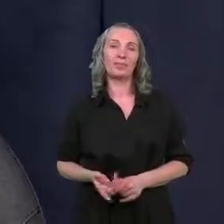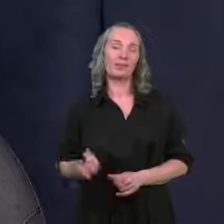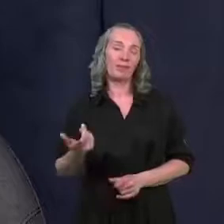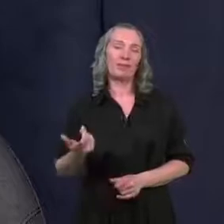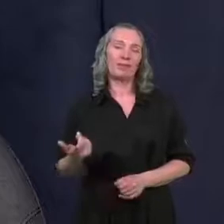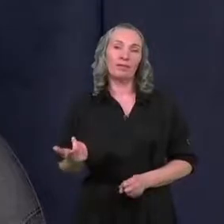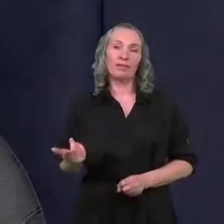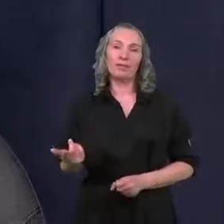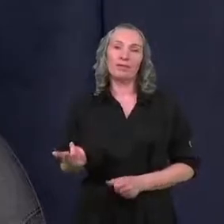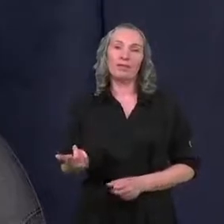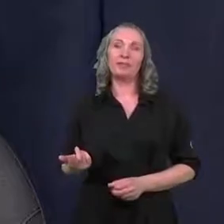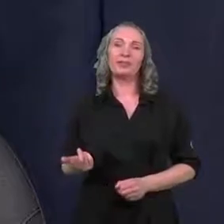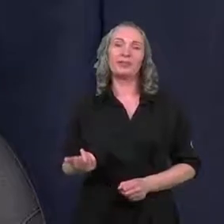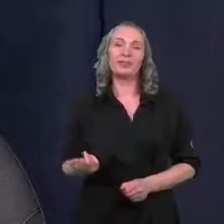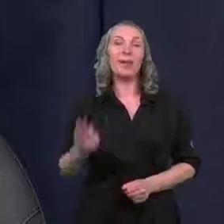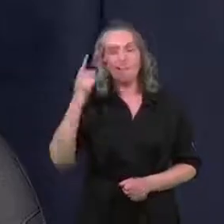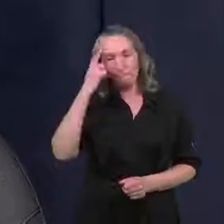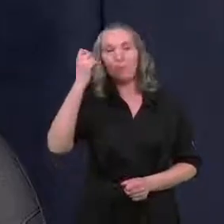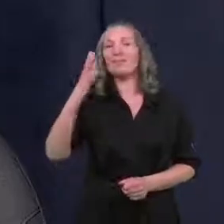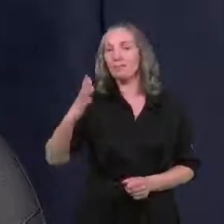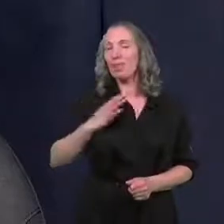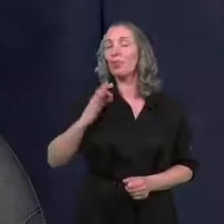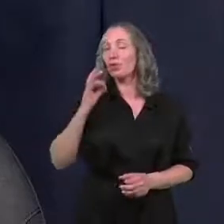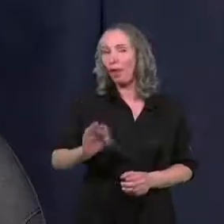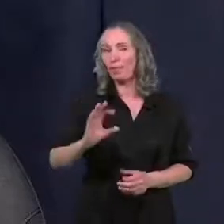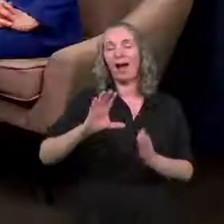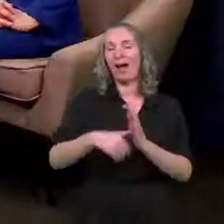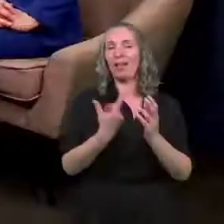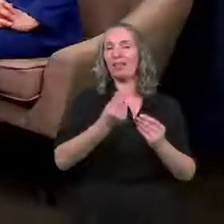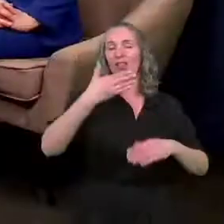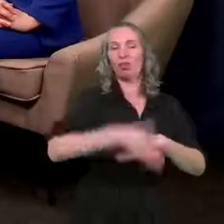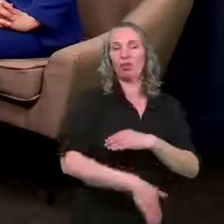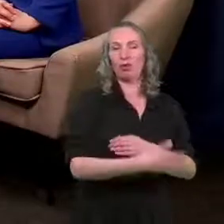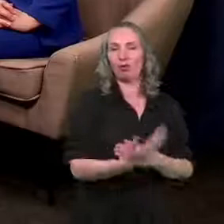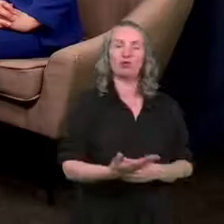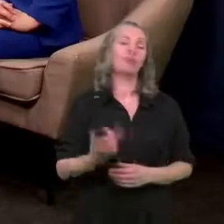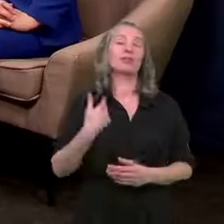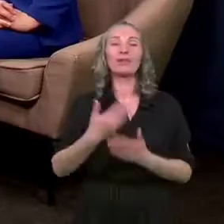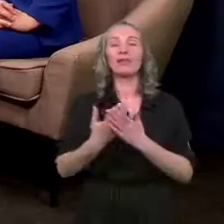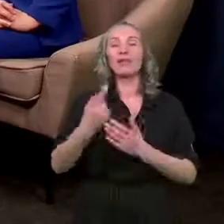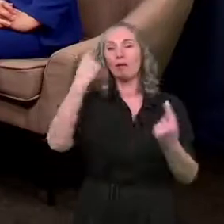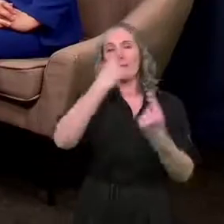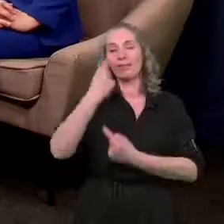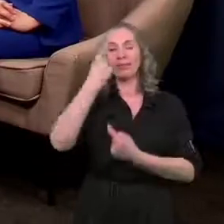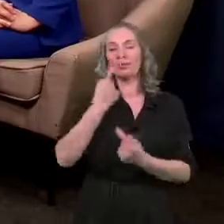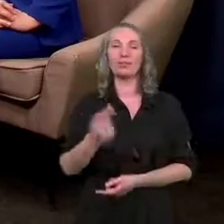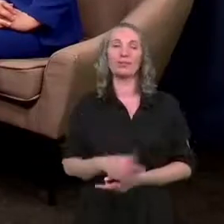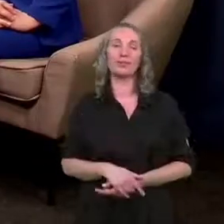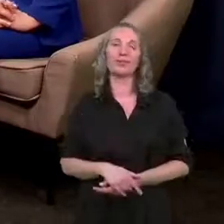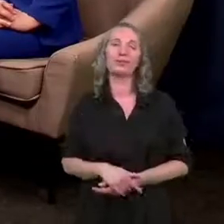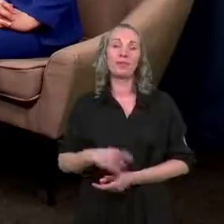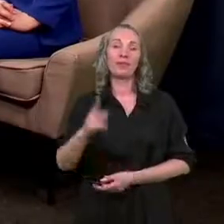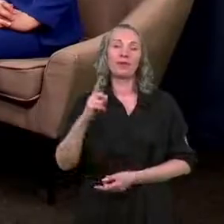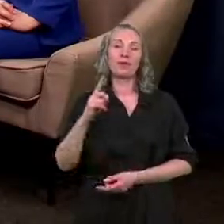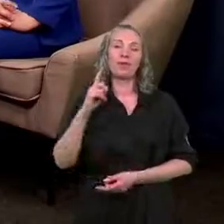Po prostu... Pomysł był dobry, ale niedokończony. Niedokończony oczywiście. Dlatego też myślimy rzeczywiście o